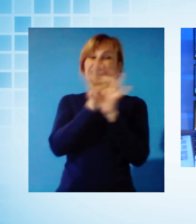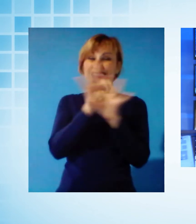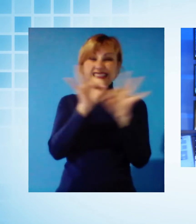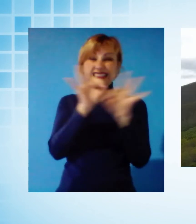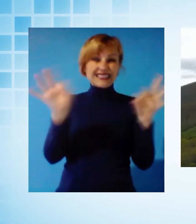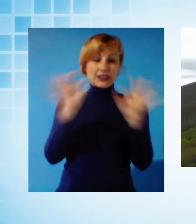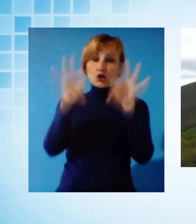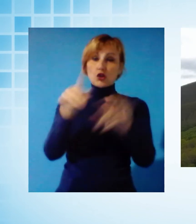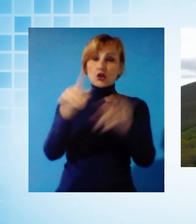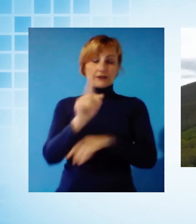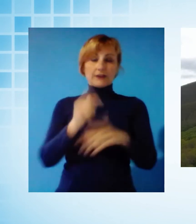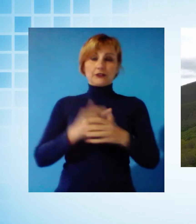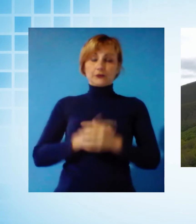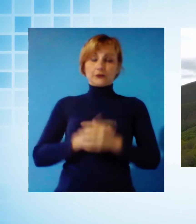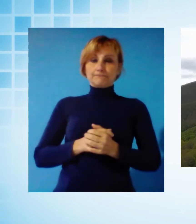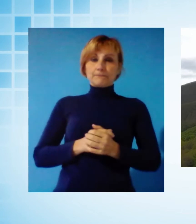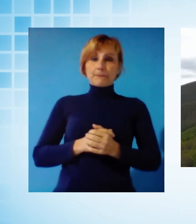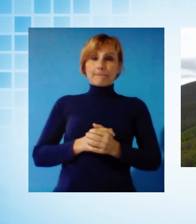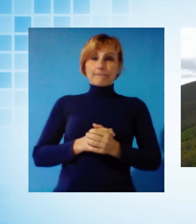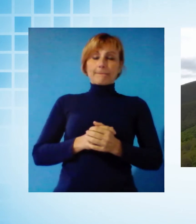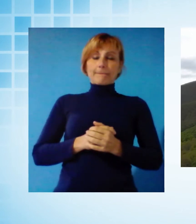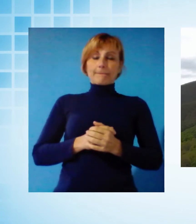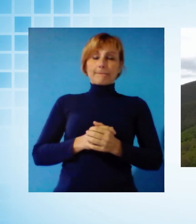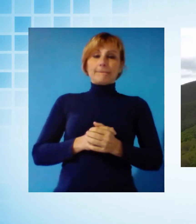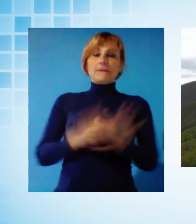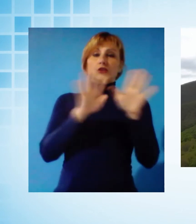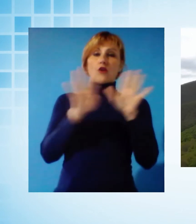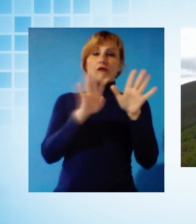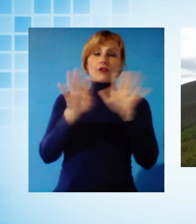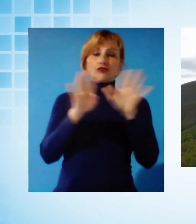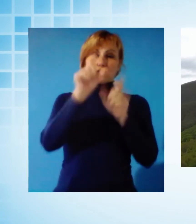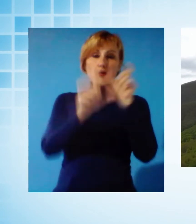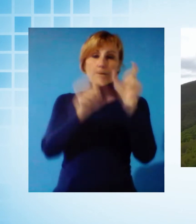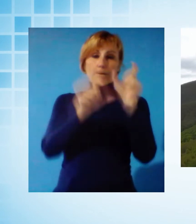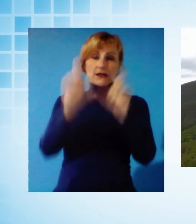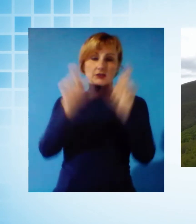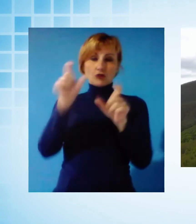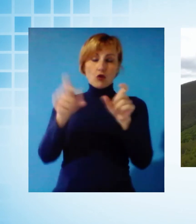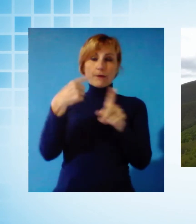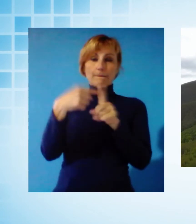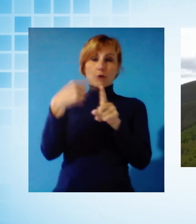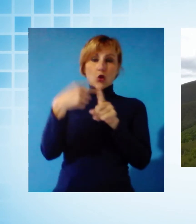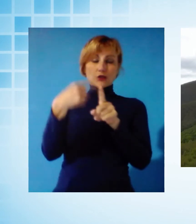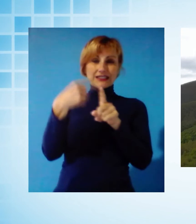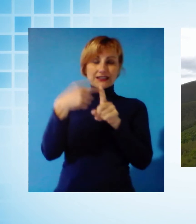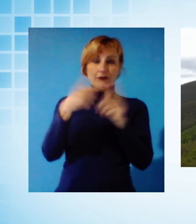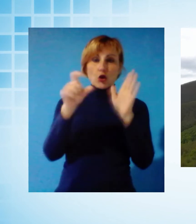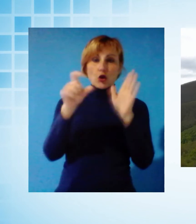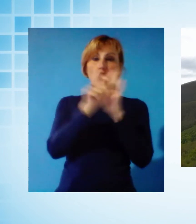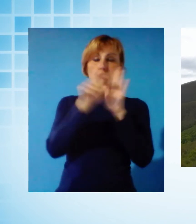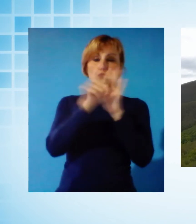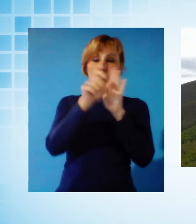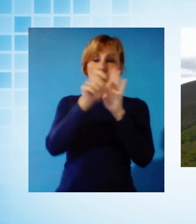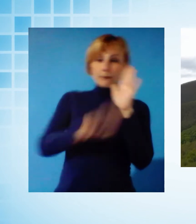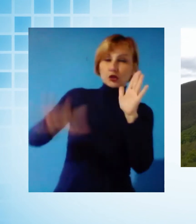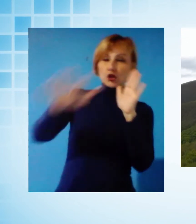Sono più di 900 le persone positive al Covid-19 distribuite su quasi tutti i comuni della provincia. Il